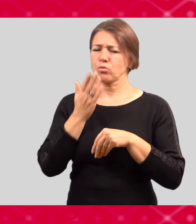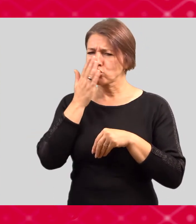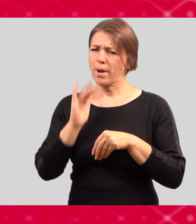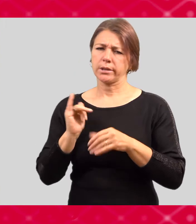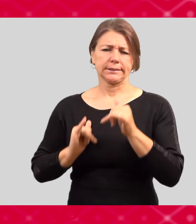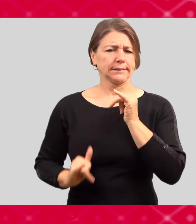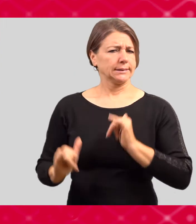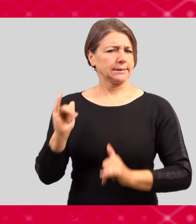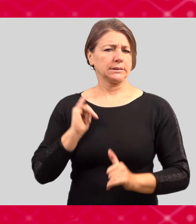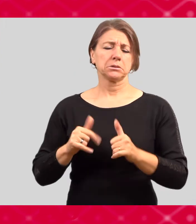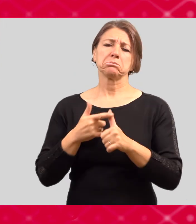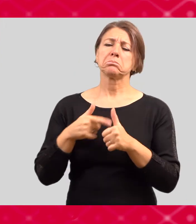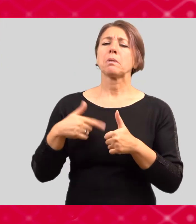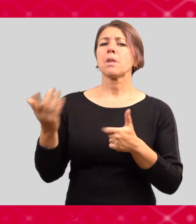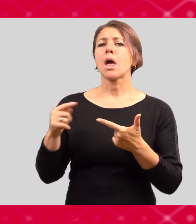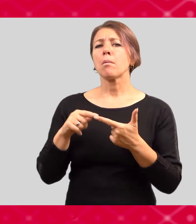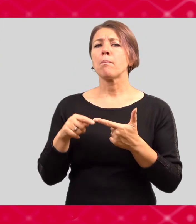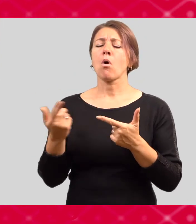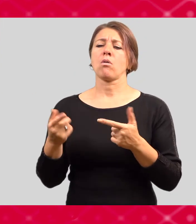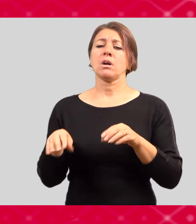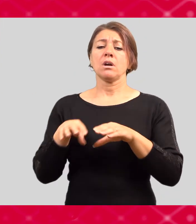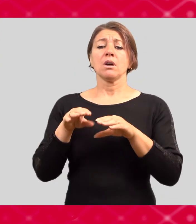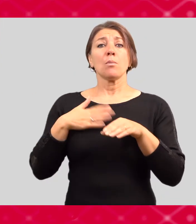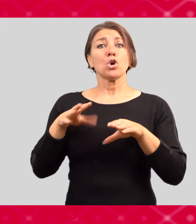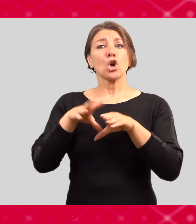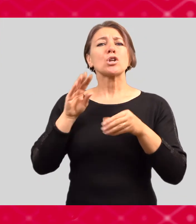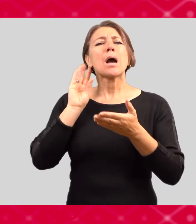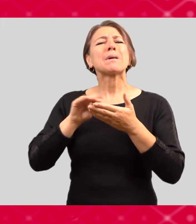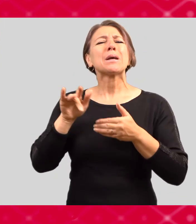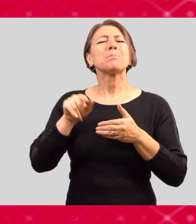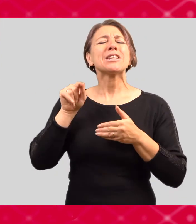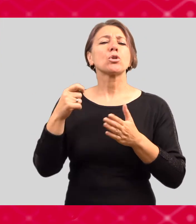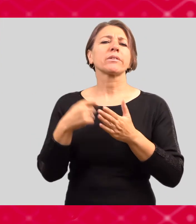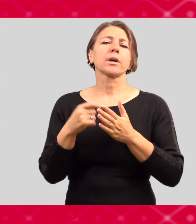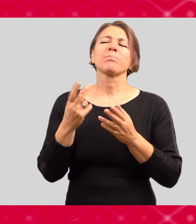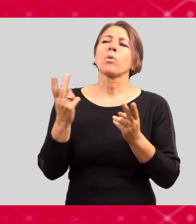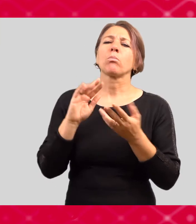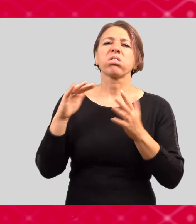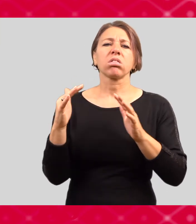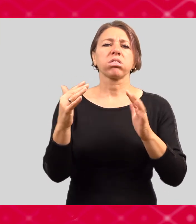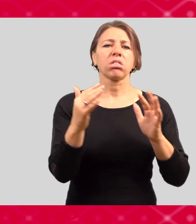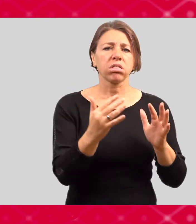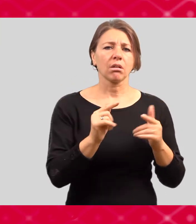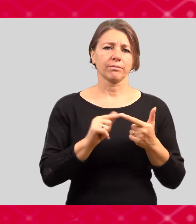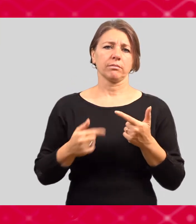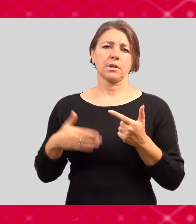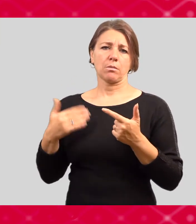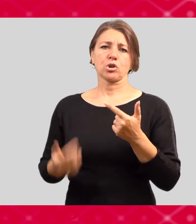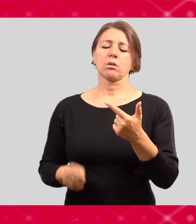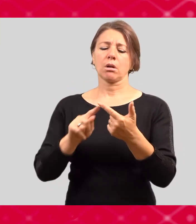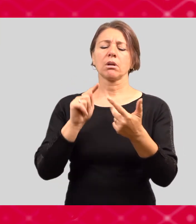situaci nebo bydlíte v nějaké sociálně vyloučené lokalitě nebo máte nějaké jiné znevýhodnění,